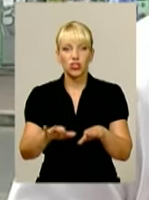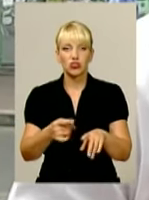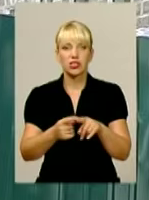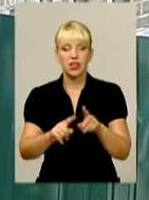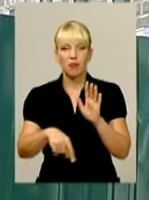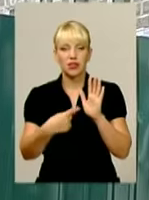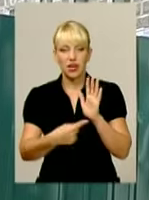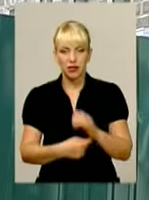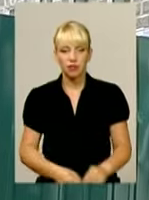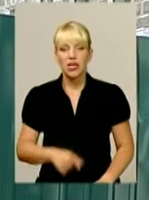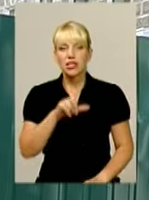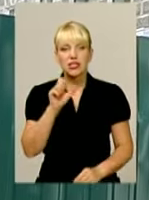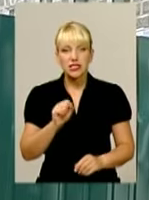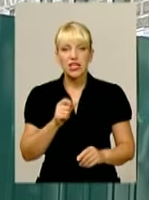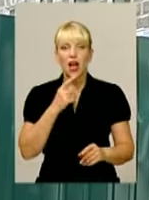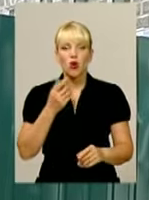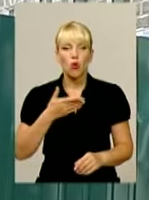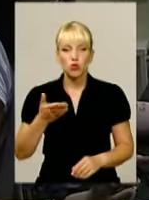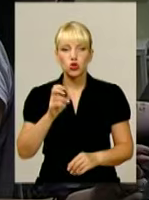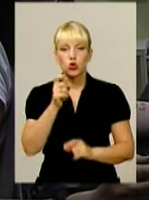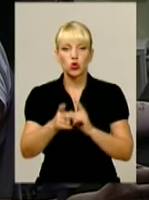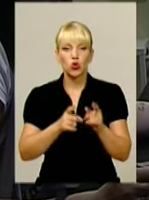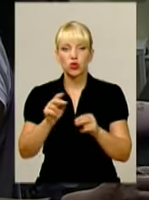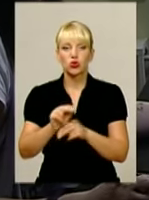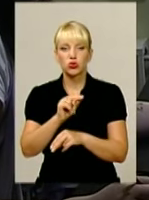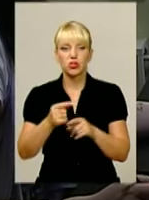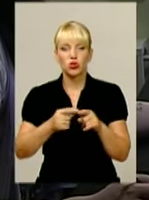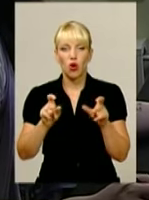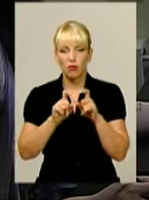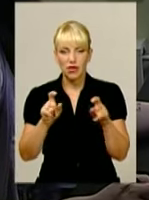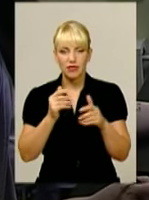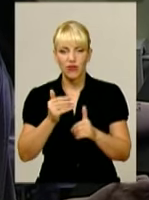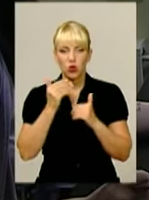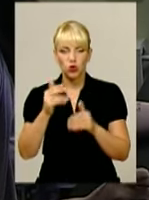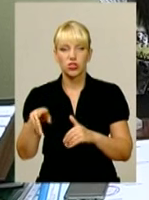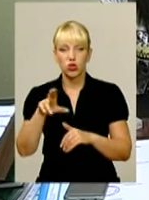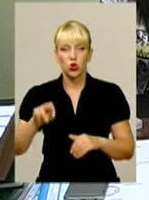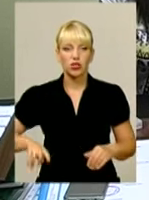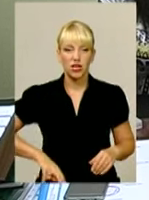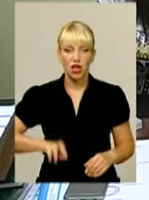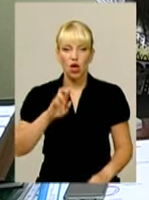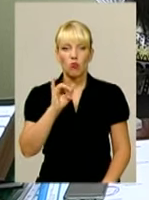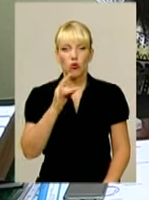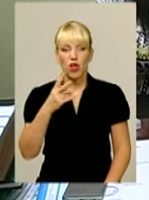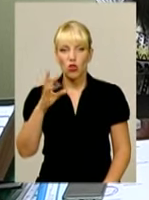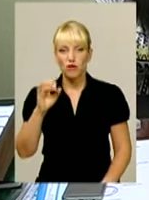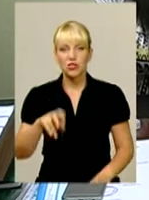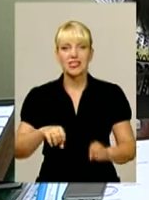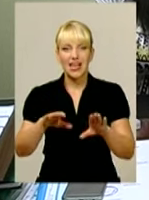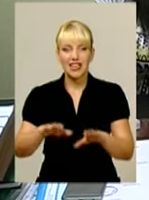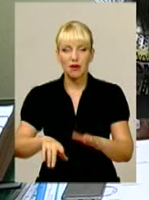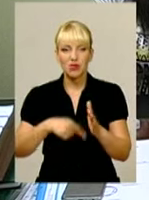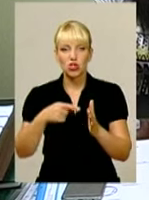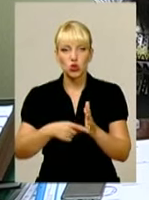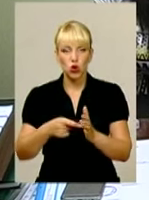питання. За коментарем щодо реконструкції магазину ми звернулись до його директора Валерія Бояновського. Ось це рішення міської ради, щоб